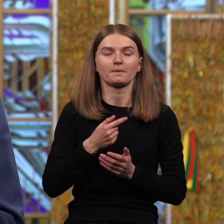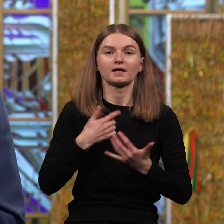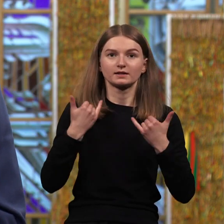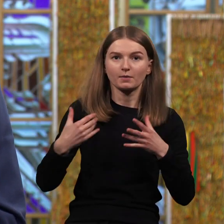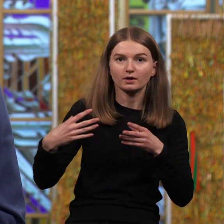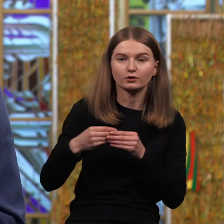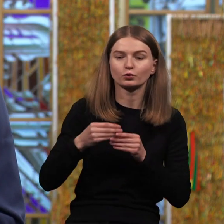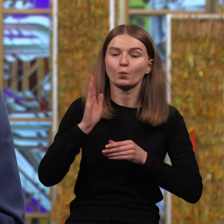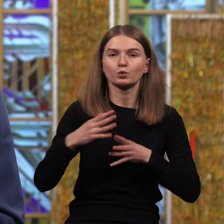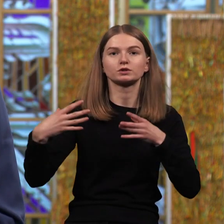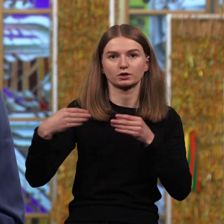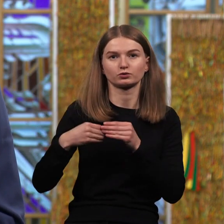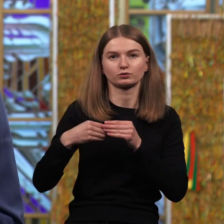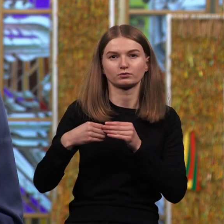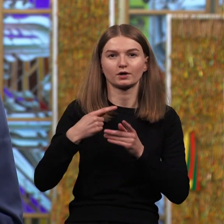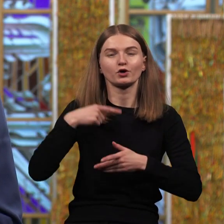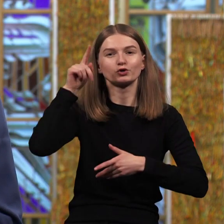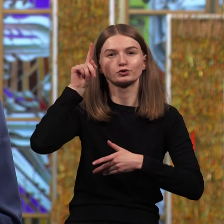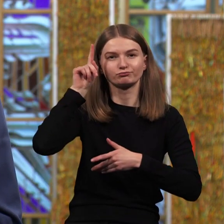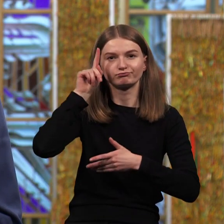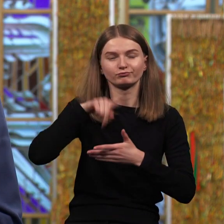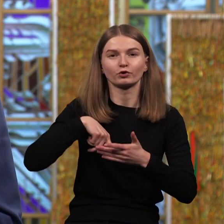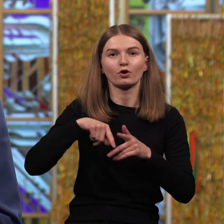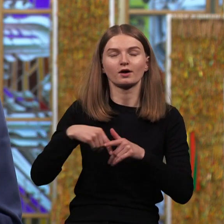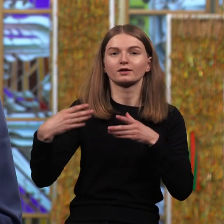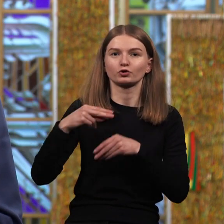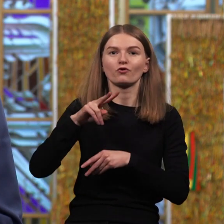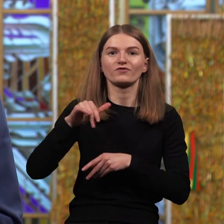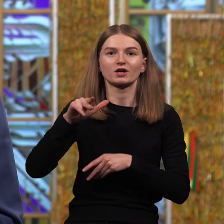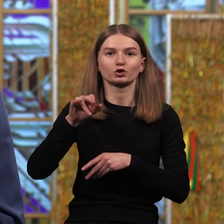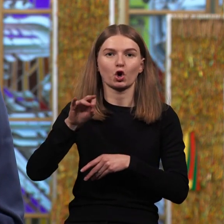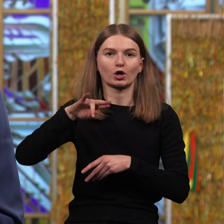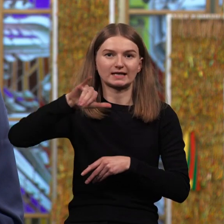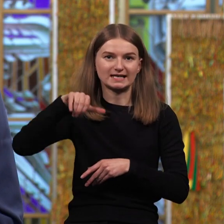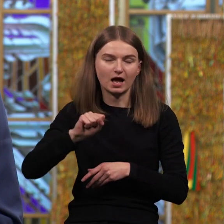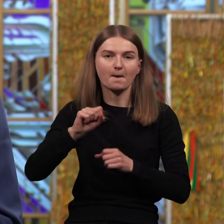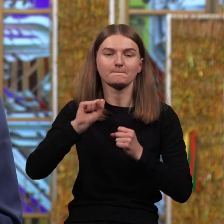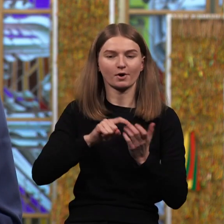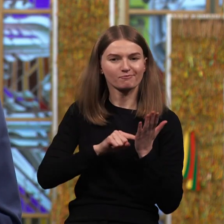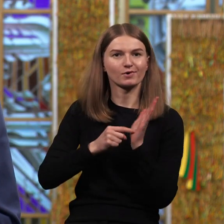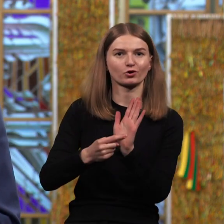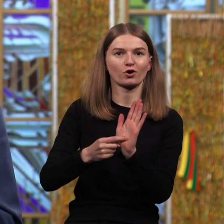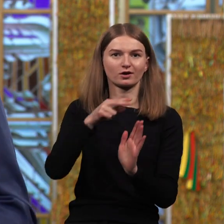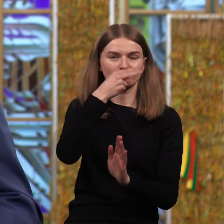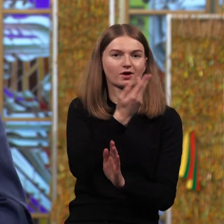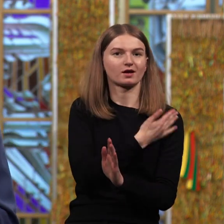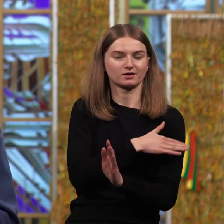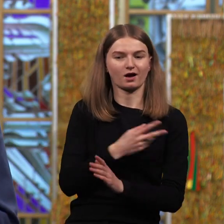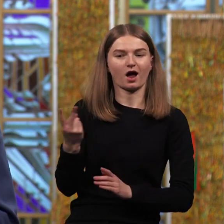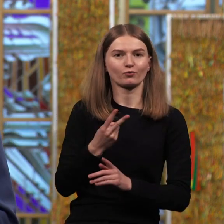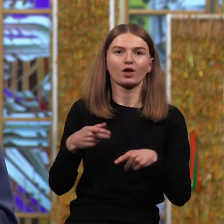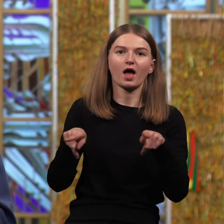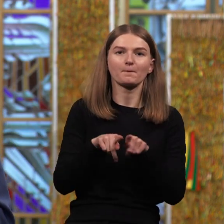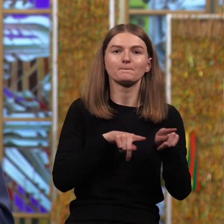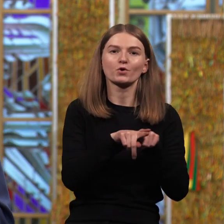kartu ir turiu vilties, kad mes su Viktorija būsime pajėgus parodyti visiems, kad Lenkija ir Lietuva yra tikrai broliai ir